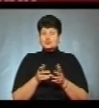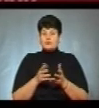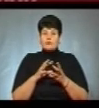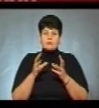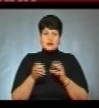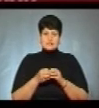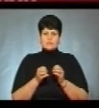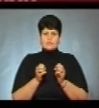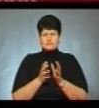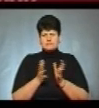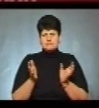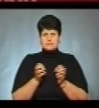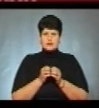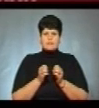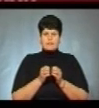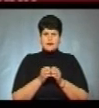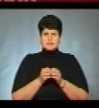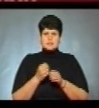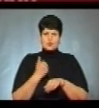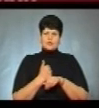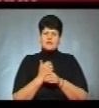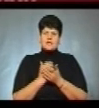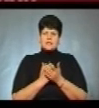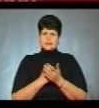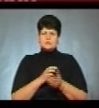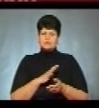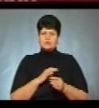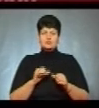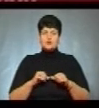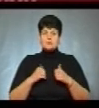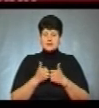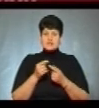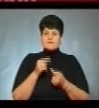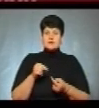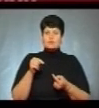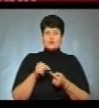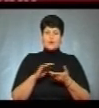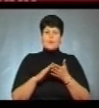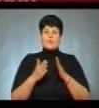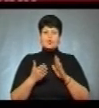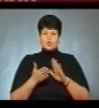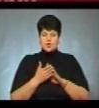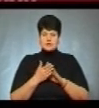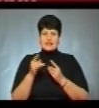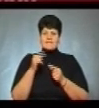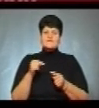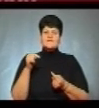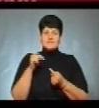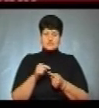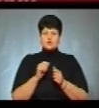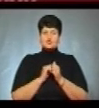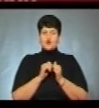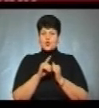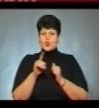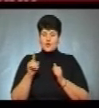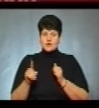понад 10 таких основних кандидатів розглядала комісія. Відповідно, вложення визначено, що за кожен